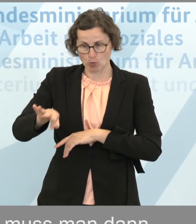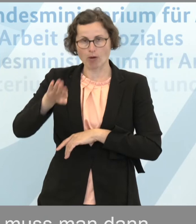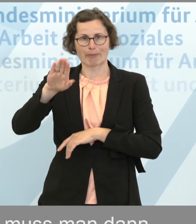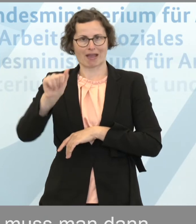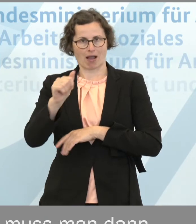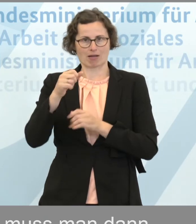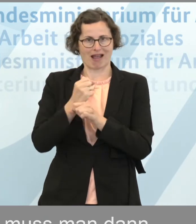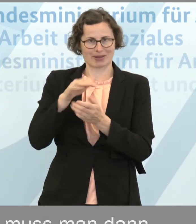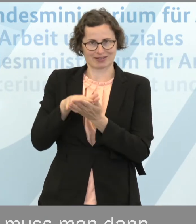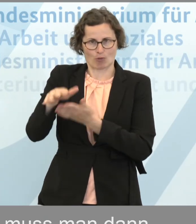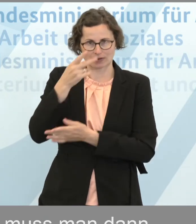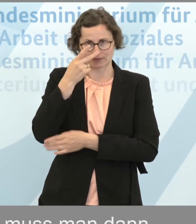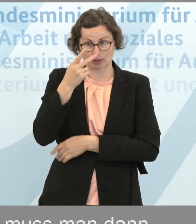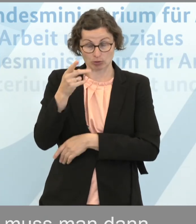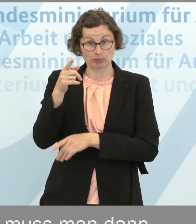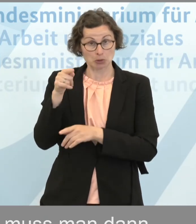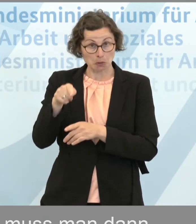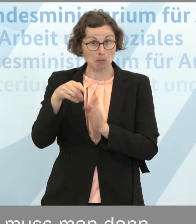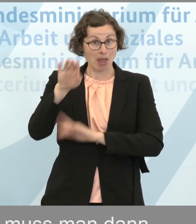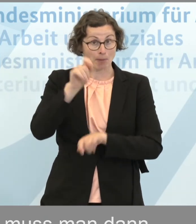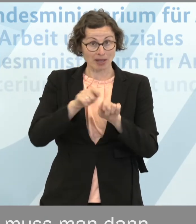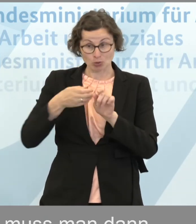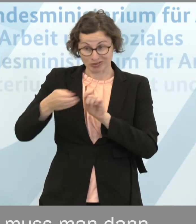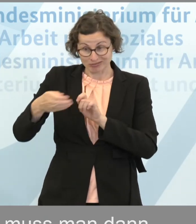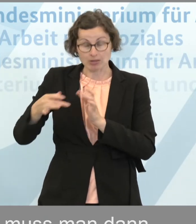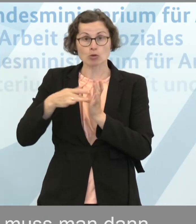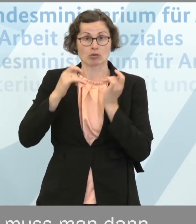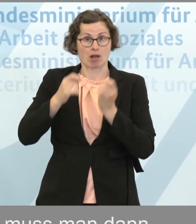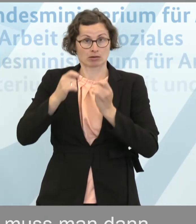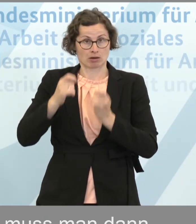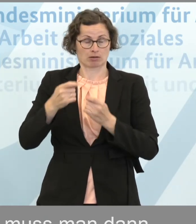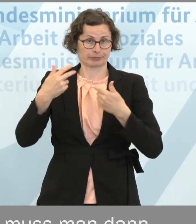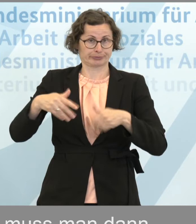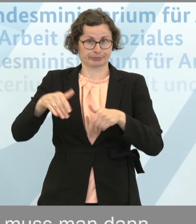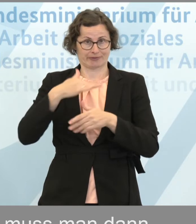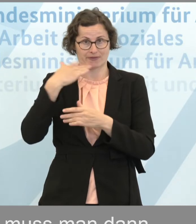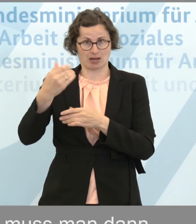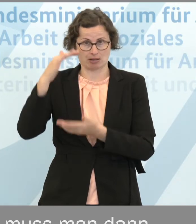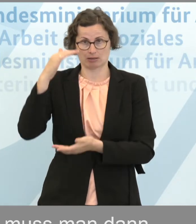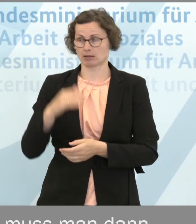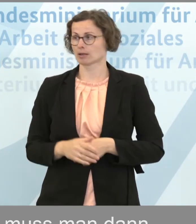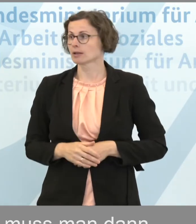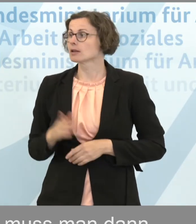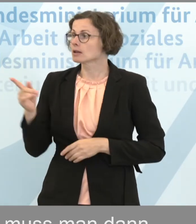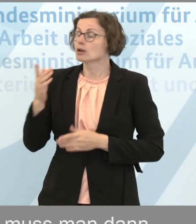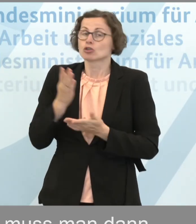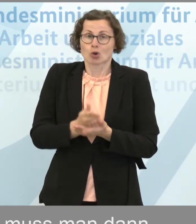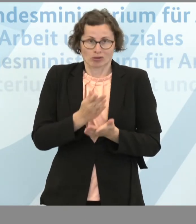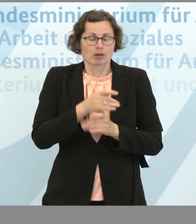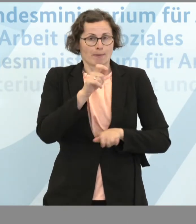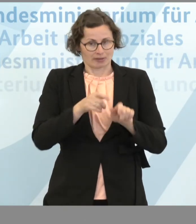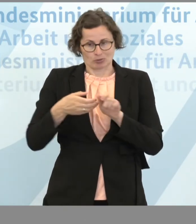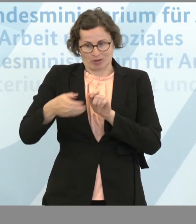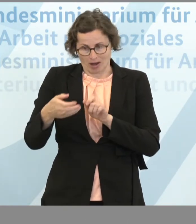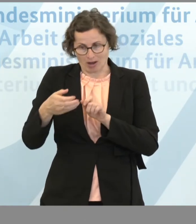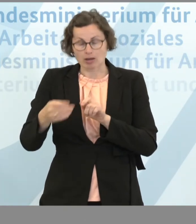personell aufzustocken, um diesen großen Antrag nachzupassen? Also wir haben bereits personell aufgestockt und